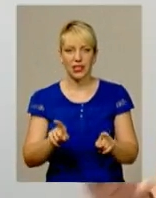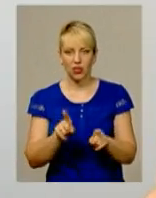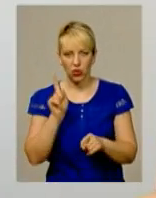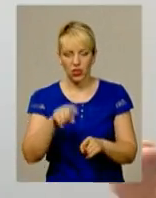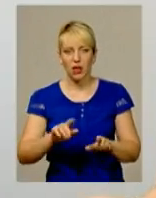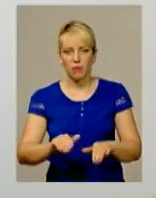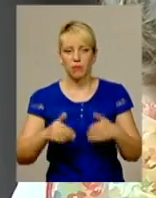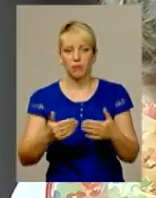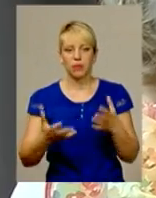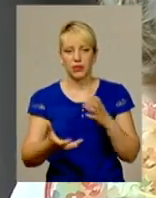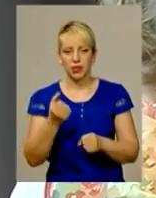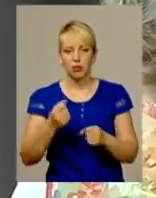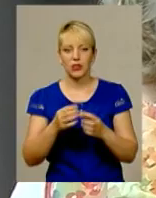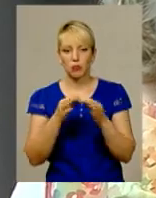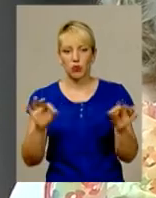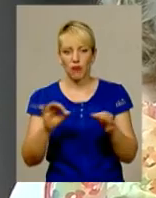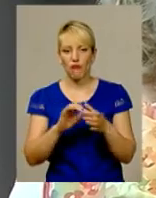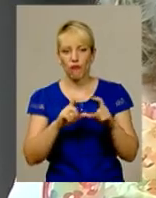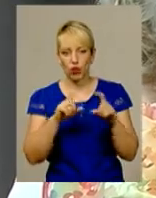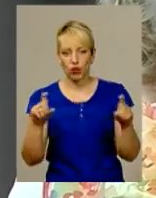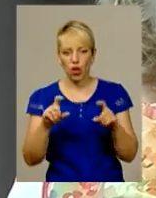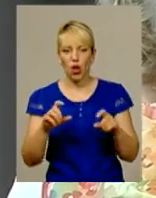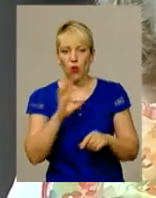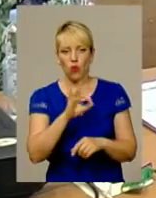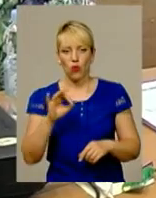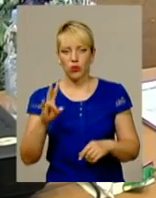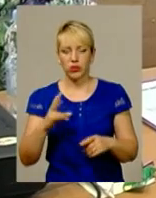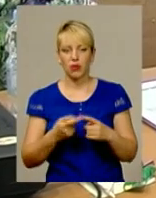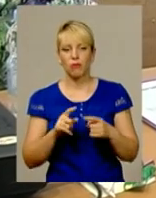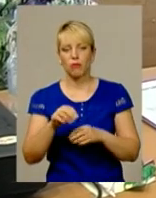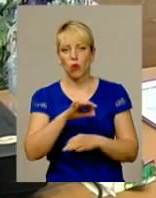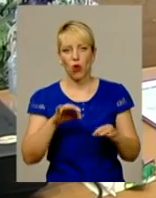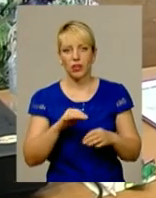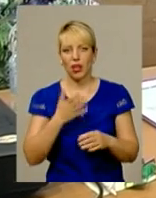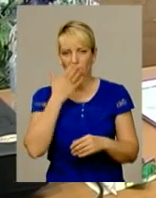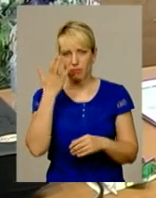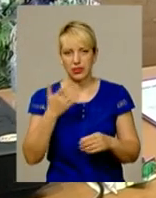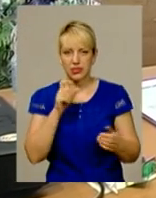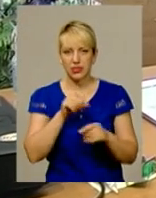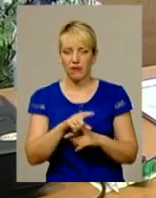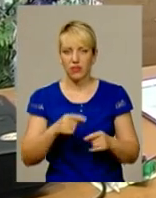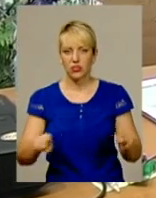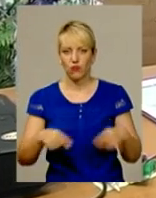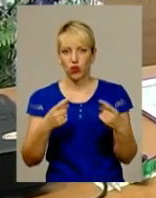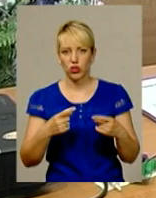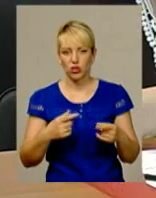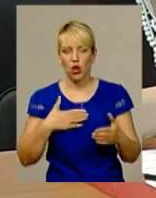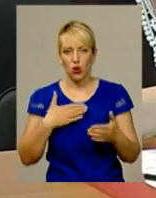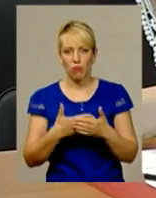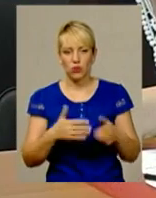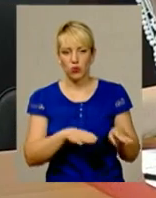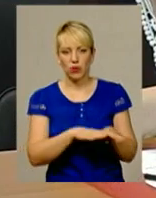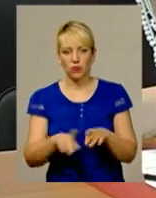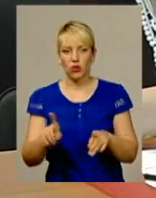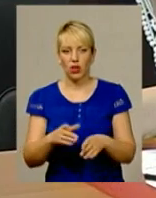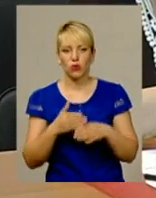підтримує Демократичний фонд організації об'єднаних націй. У проєкту амбітне завдання – створити громадську платформу, яка